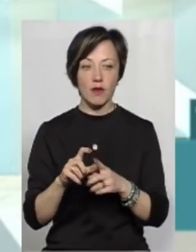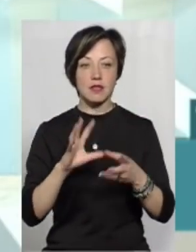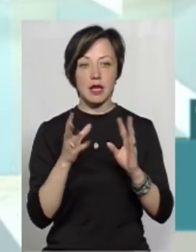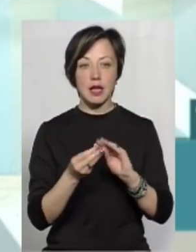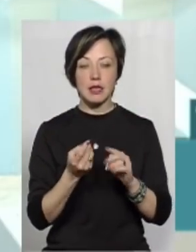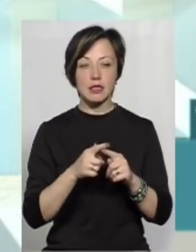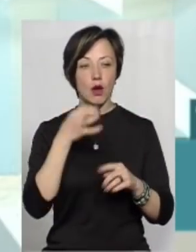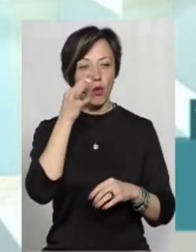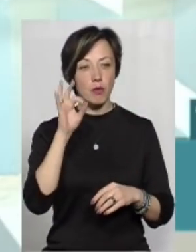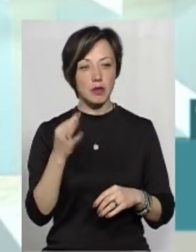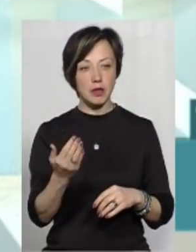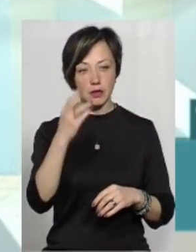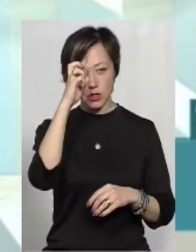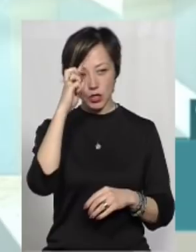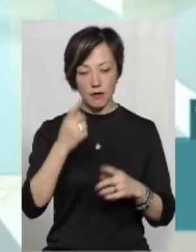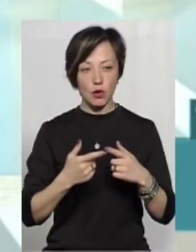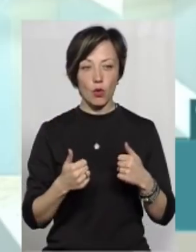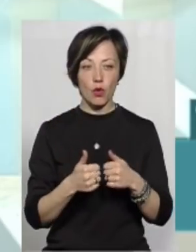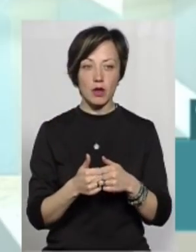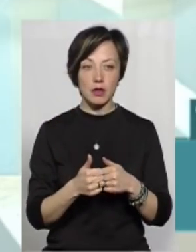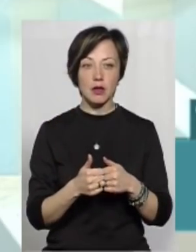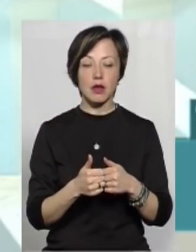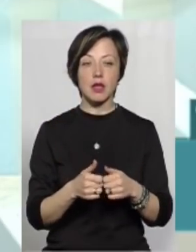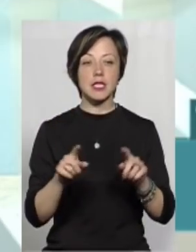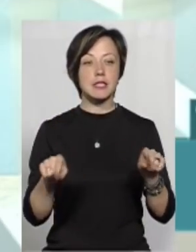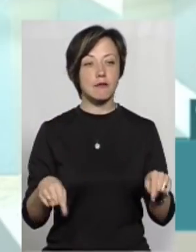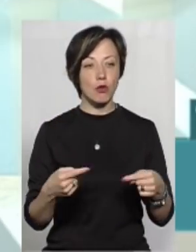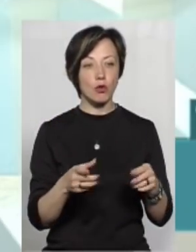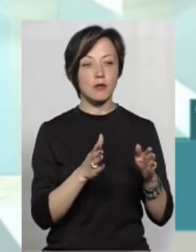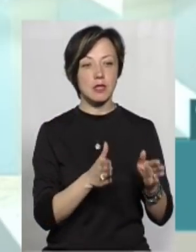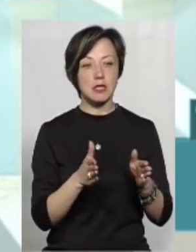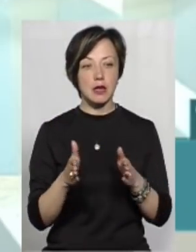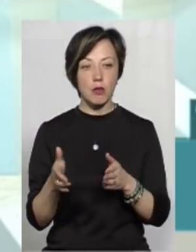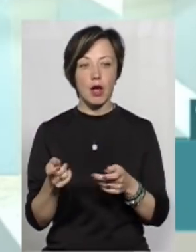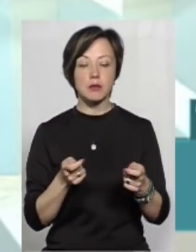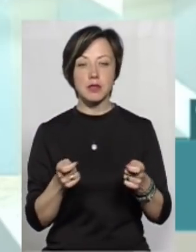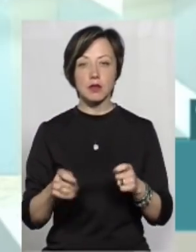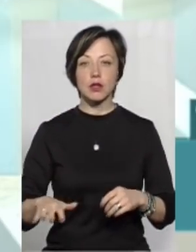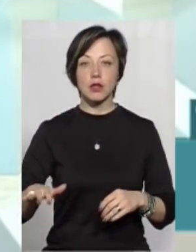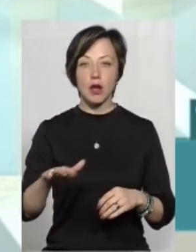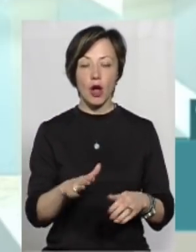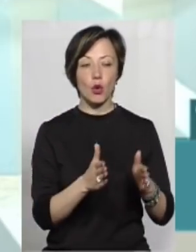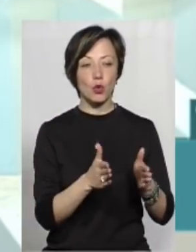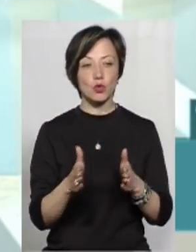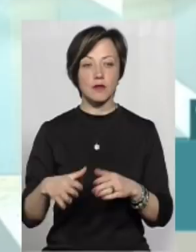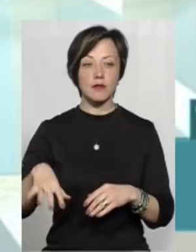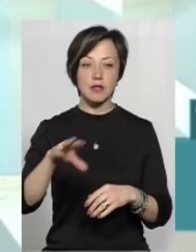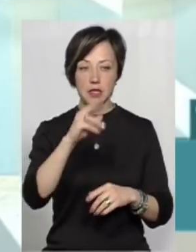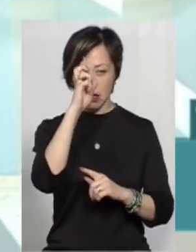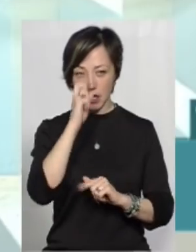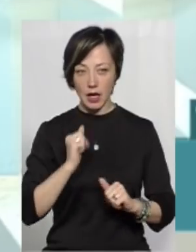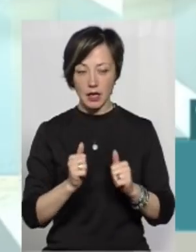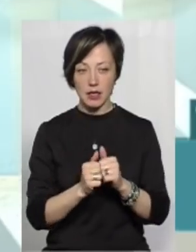що, взагалі, це компетенція державних органів створювати систему адміністративно-територіального устрою. У усіх